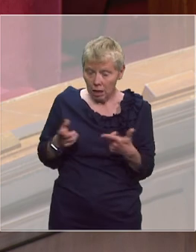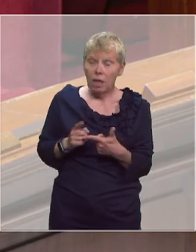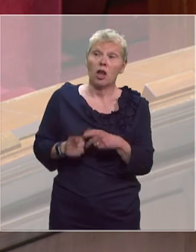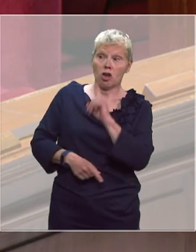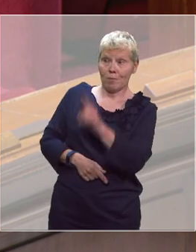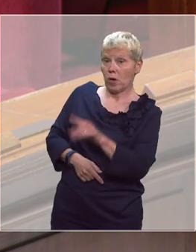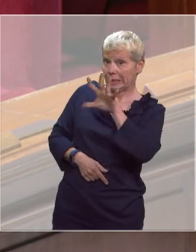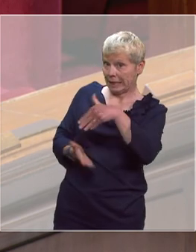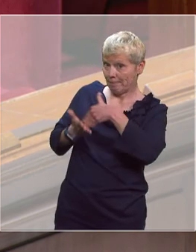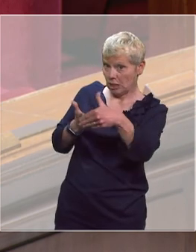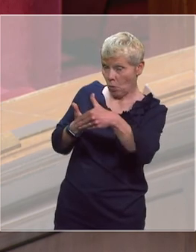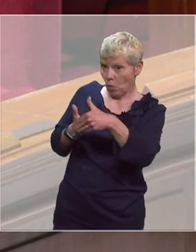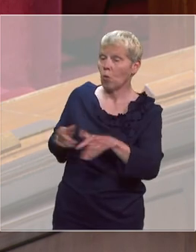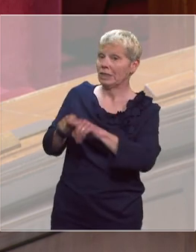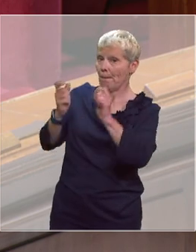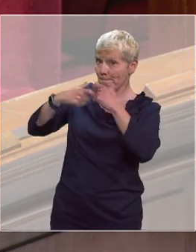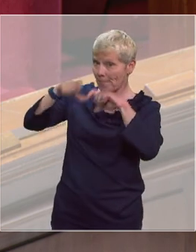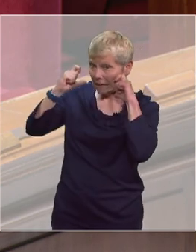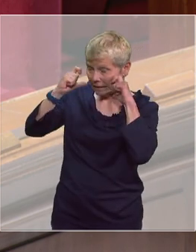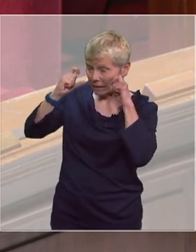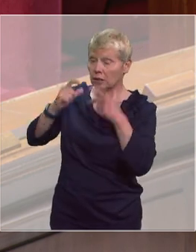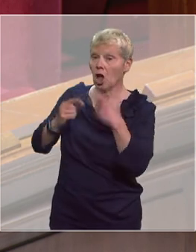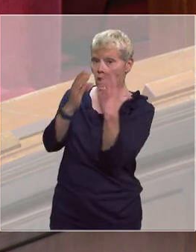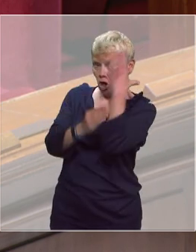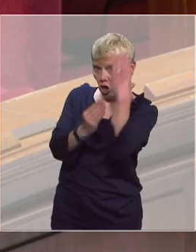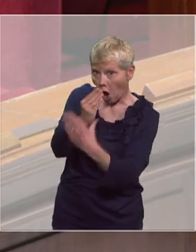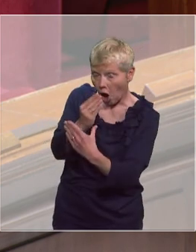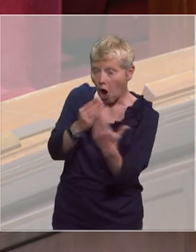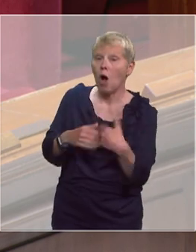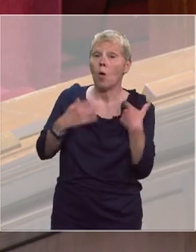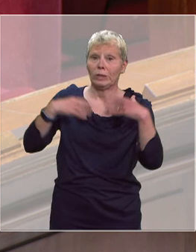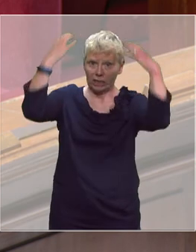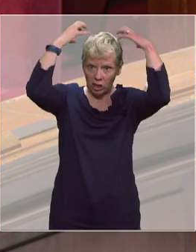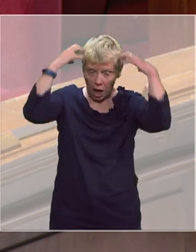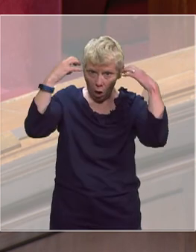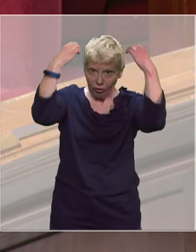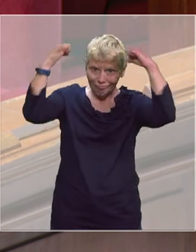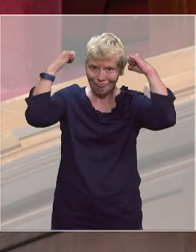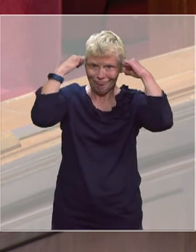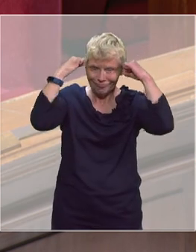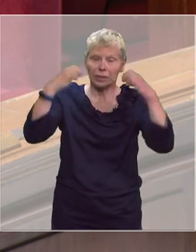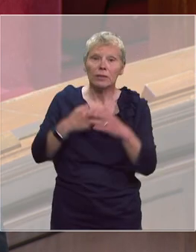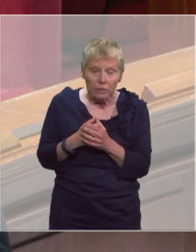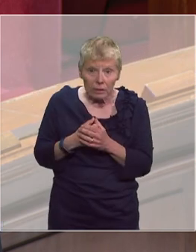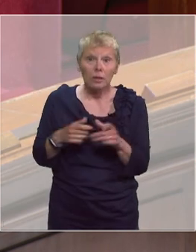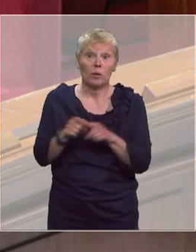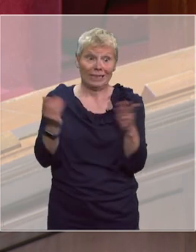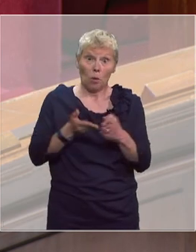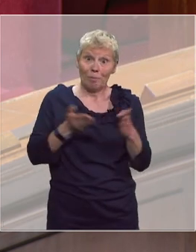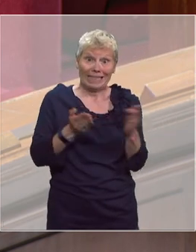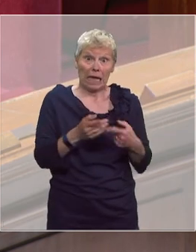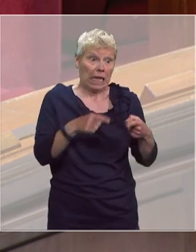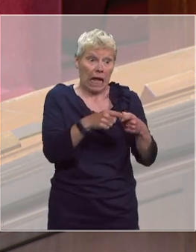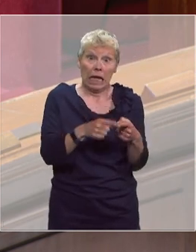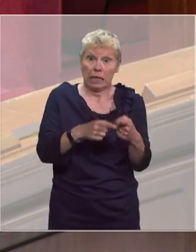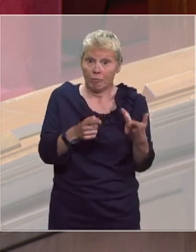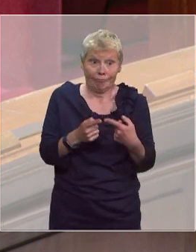millions de blouses ainsi que des masques, ainsi que des gants, ainsi que des charlottes. L'explosion de la consommation hospitalière, monsieur Coquerel,